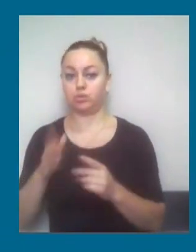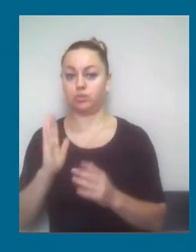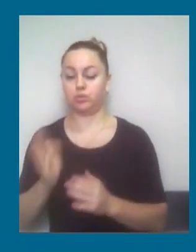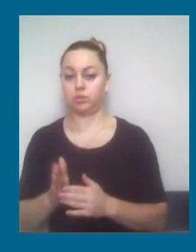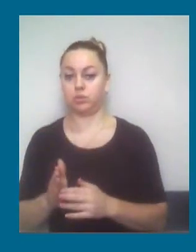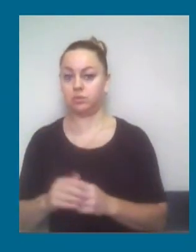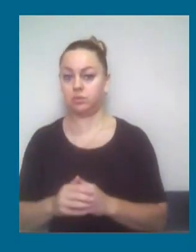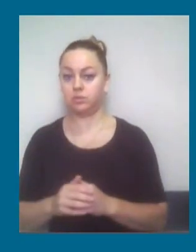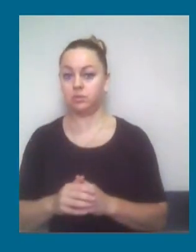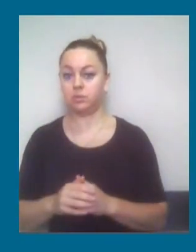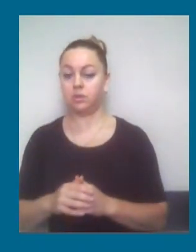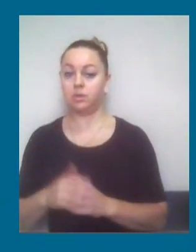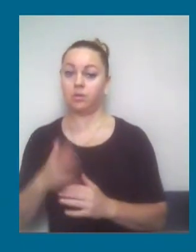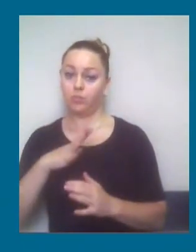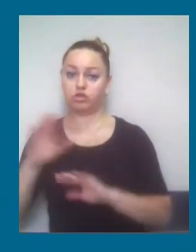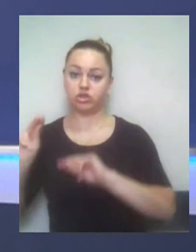Полтора-два місяці.